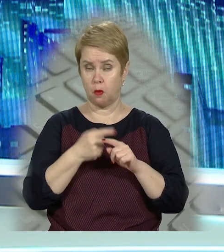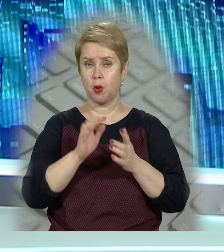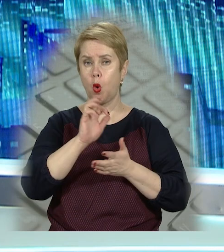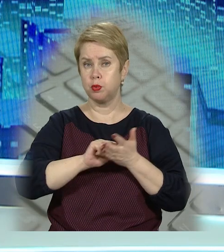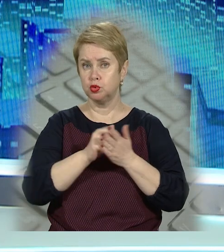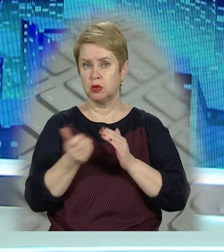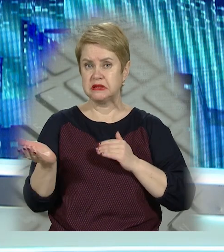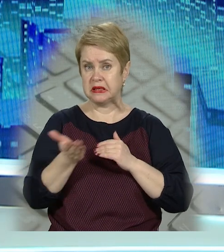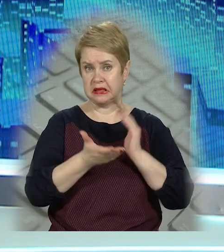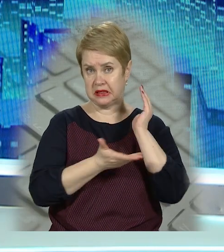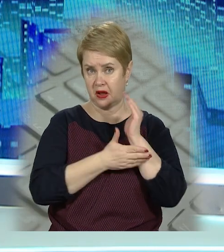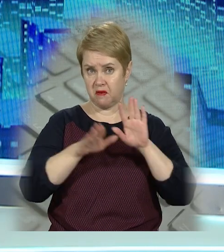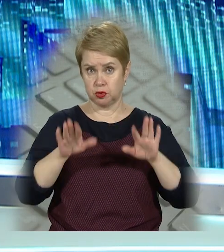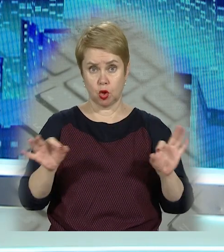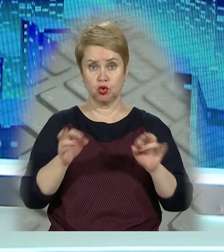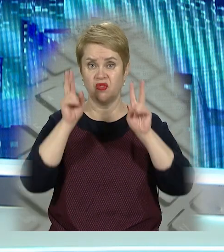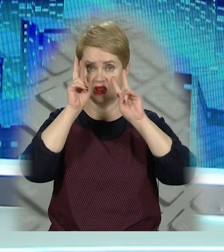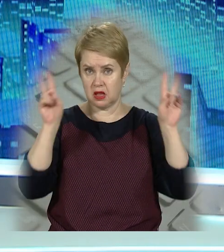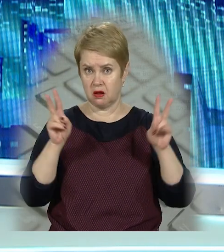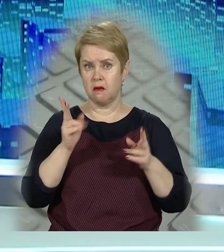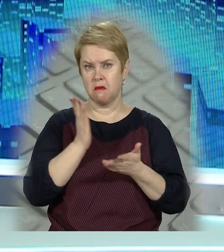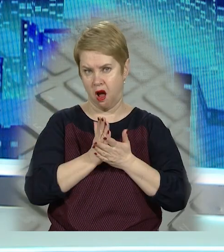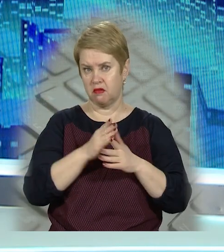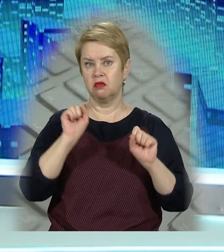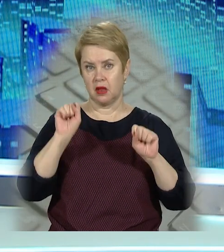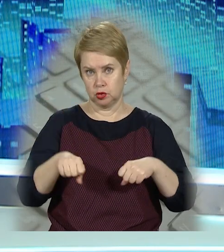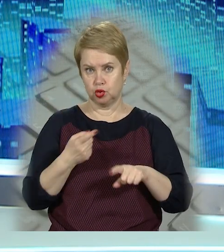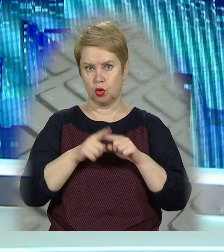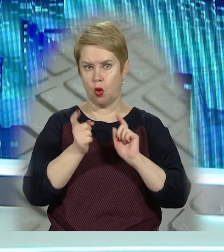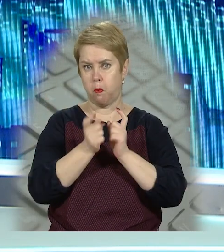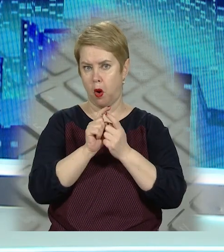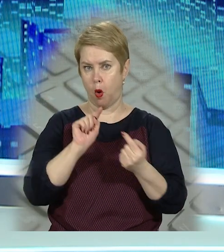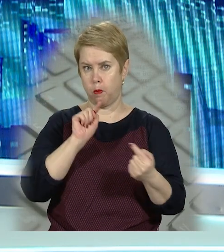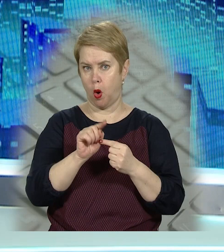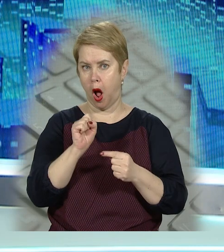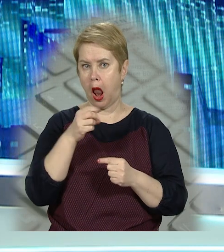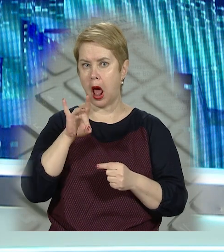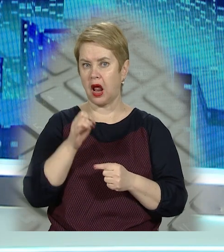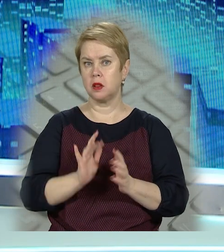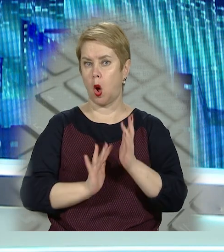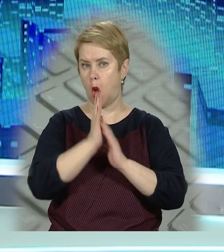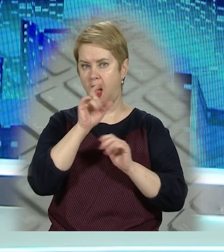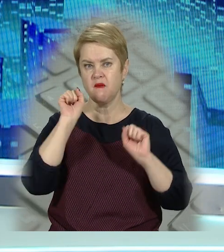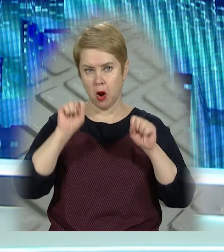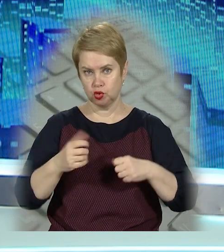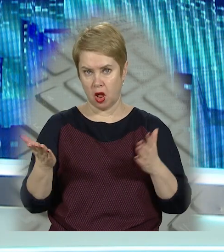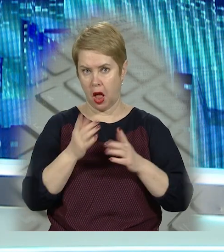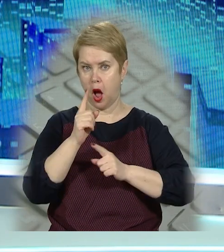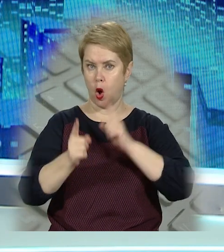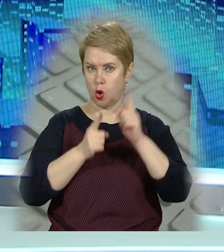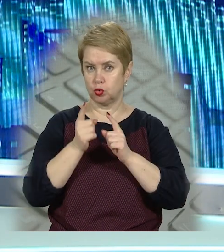Про причини знищення дерев містяни нічого не знають і мають версії. Чи то боротьба проти алергенних рослин, а можливо якась